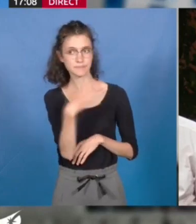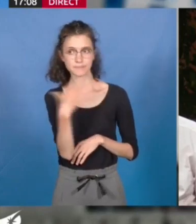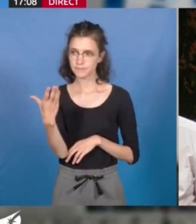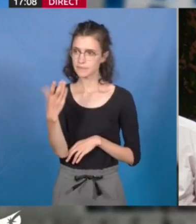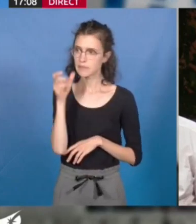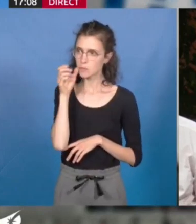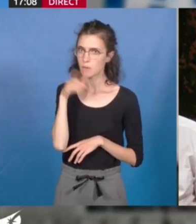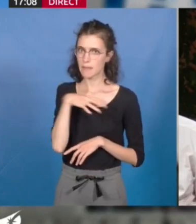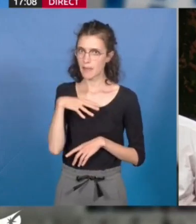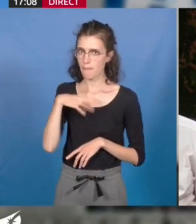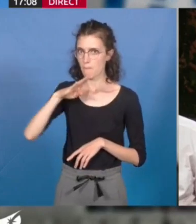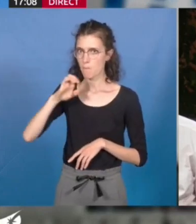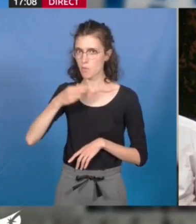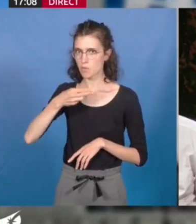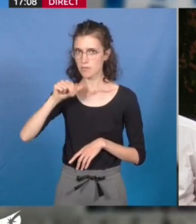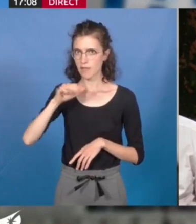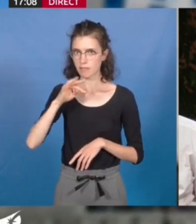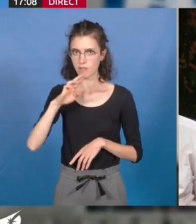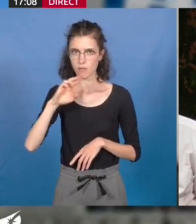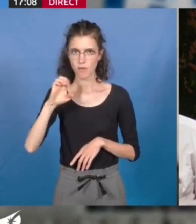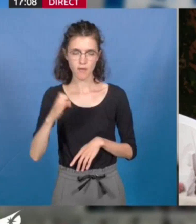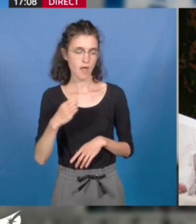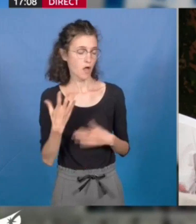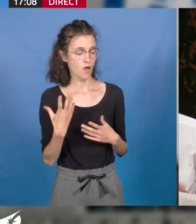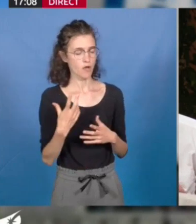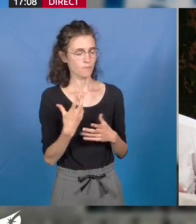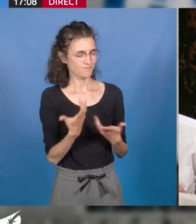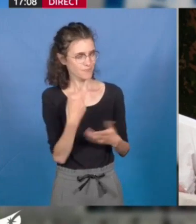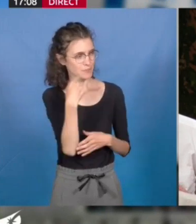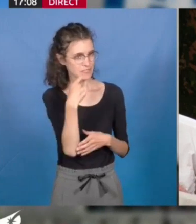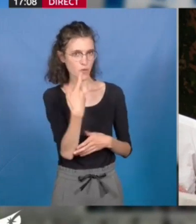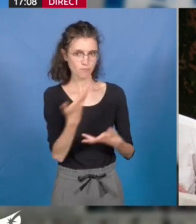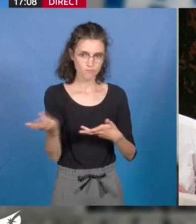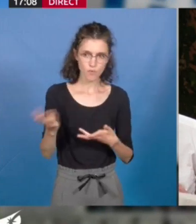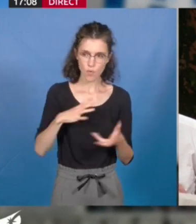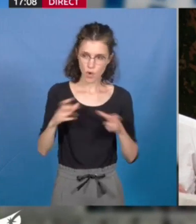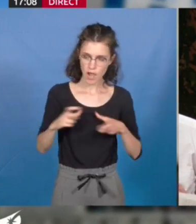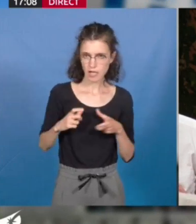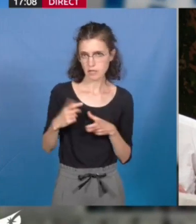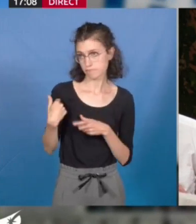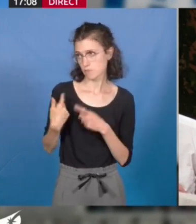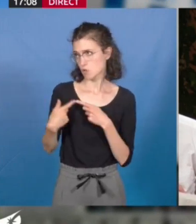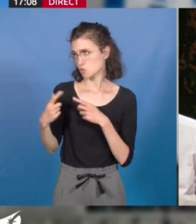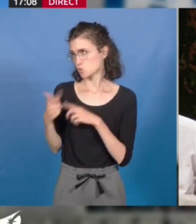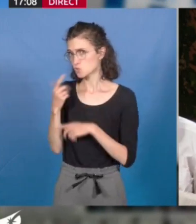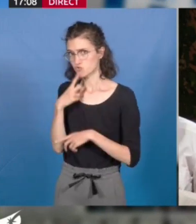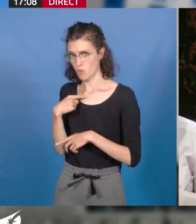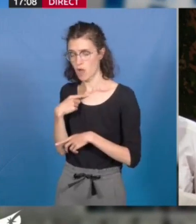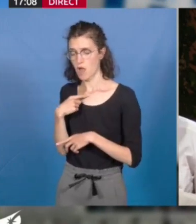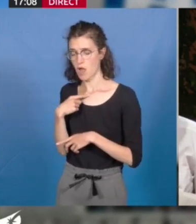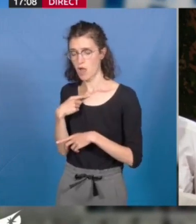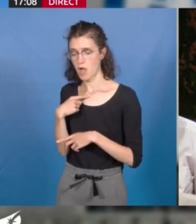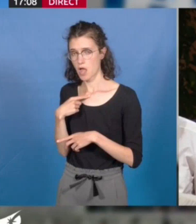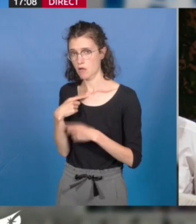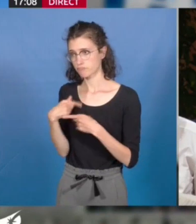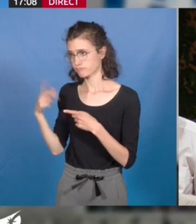Madame la Présidente, chers collègues, le 12 juin dernier, le ministre Guérini, en charge de la fonction publique, a annoncé une revalorisation